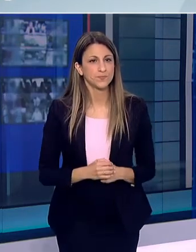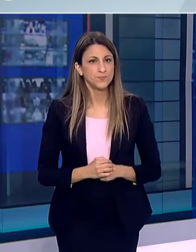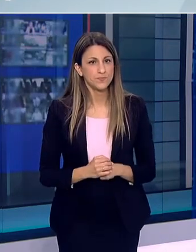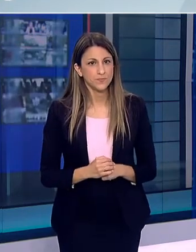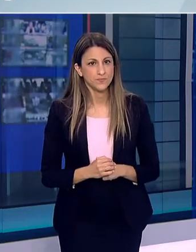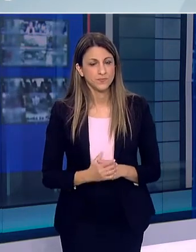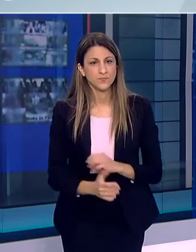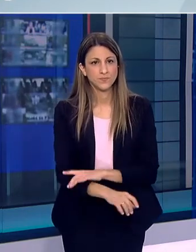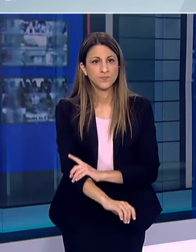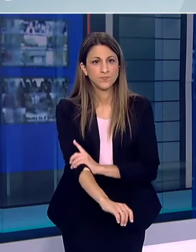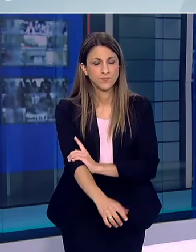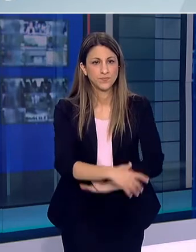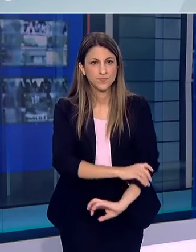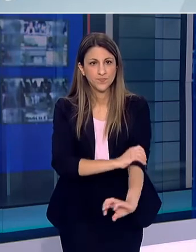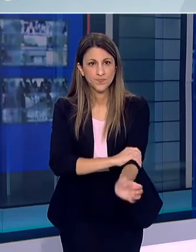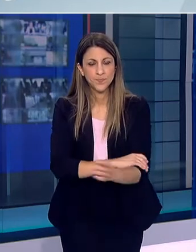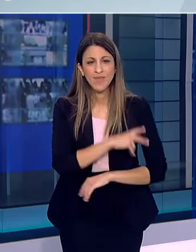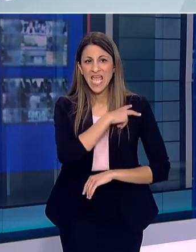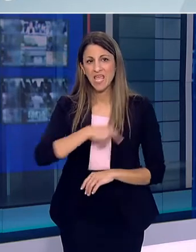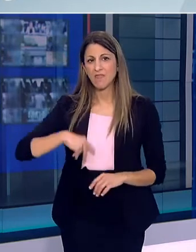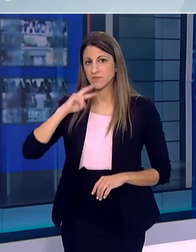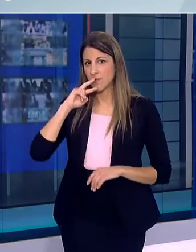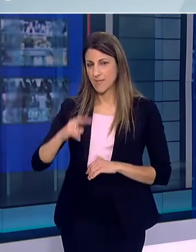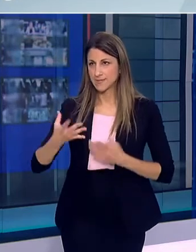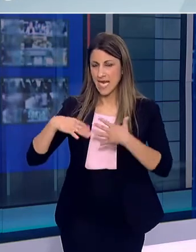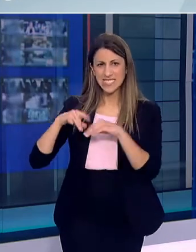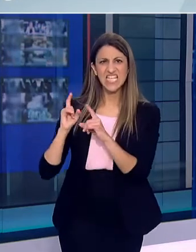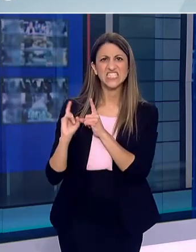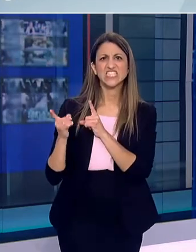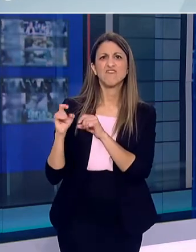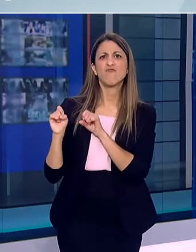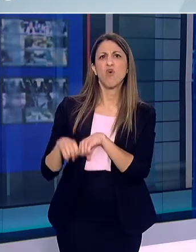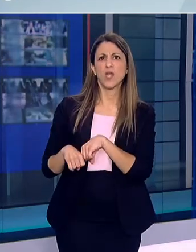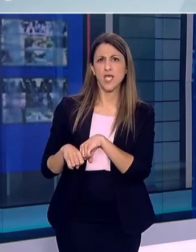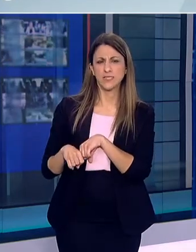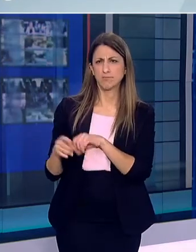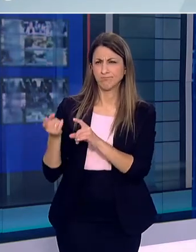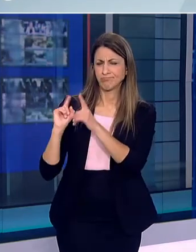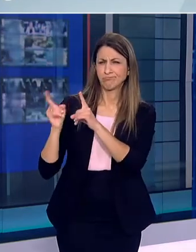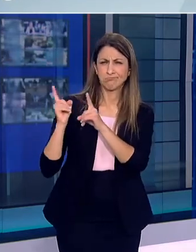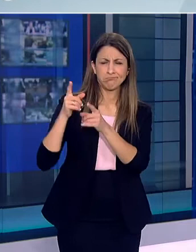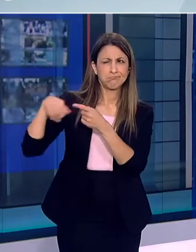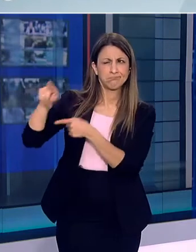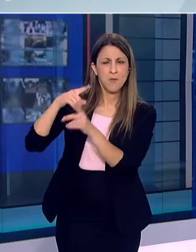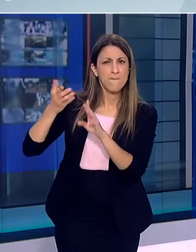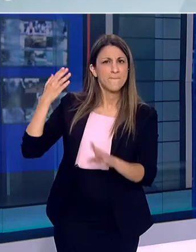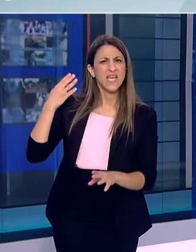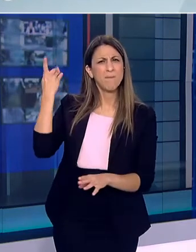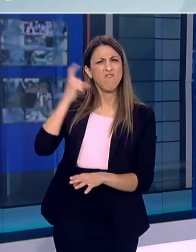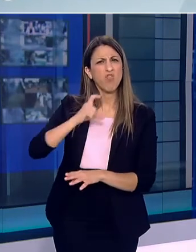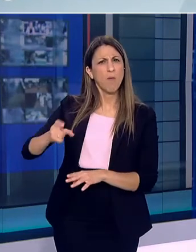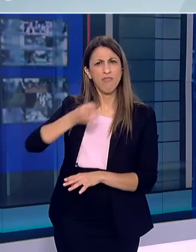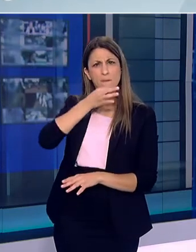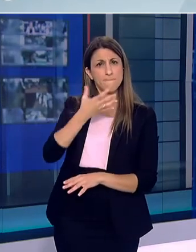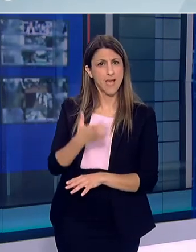Πιθανώς να αναφέρεστε σε κάποιες συμφωνίες που έχουν αρχίσει να γίνονται Τις οποίες σχολίασα πριν από περίπου μια εβδομάδα